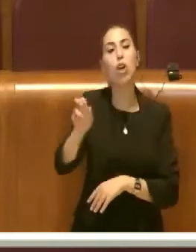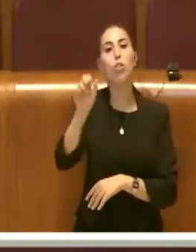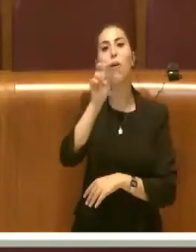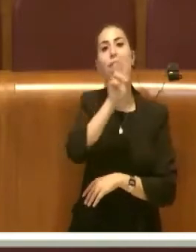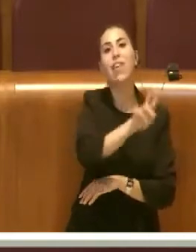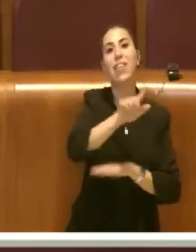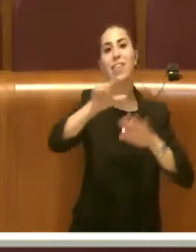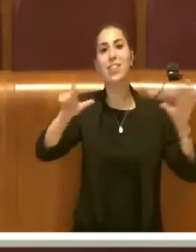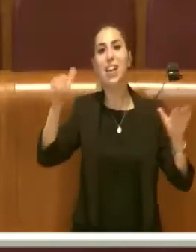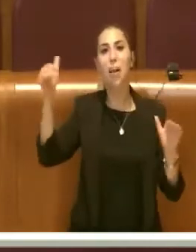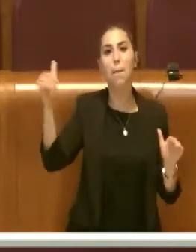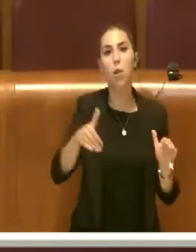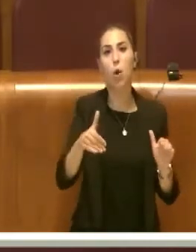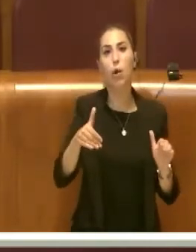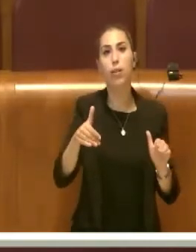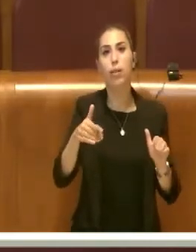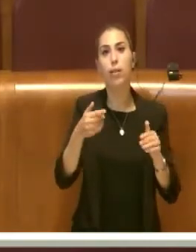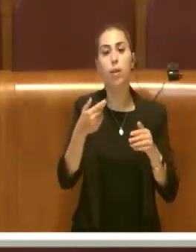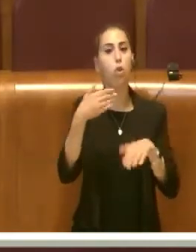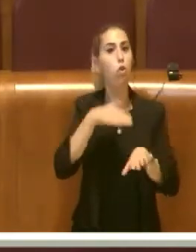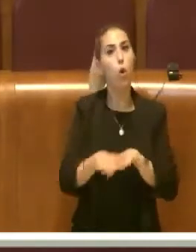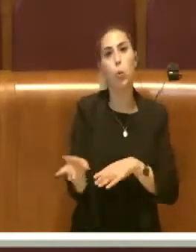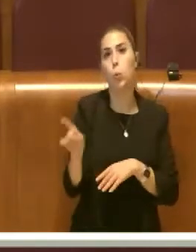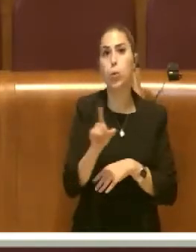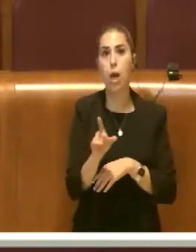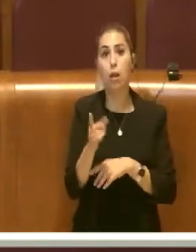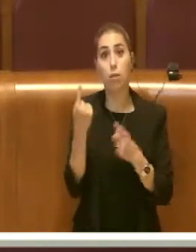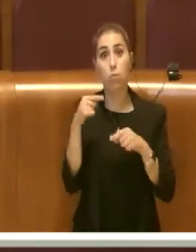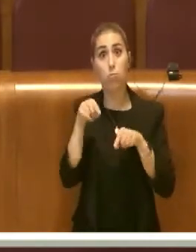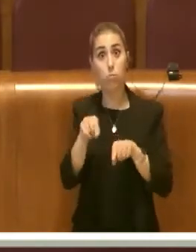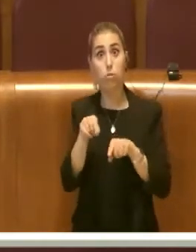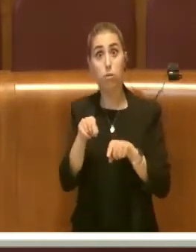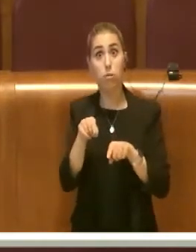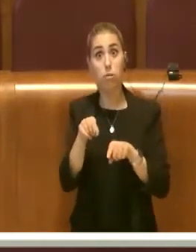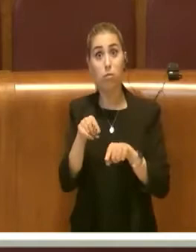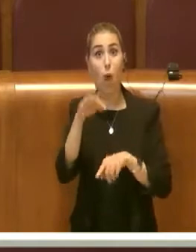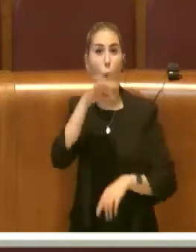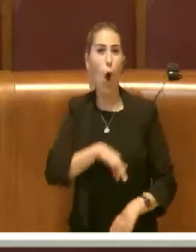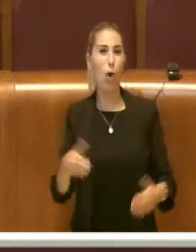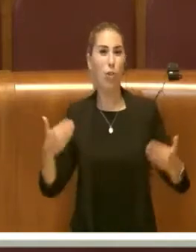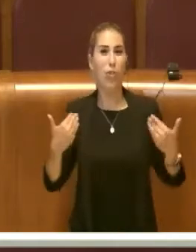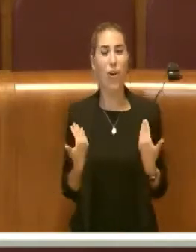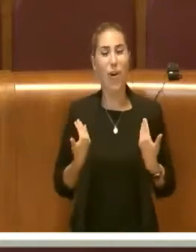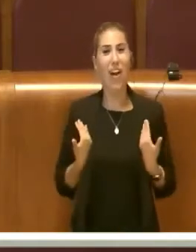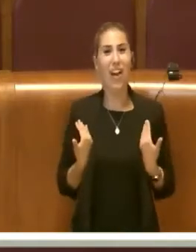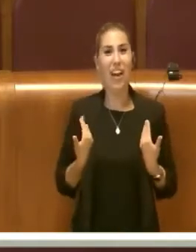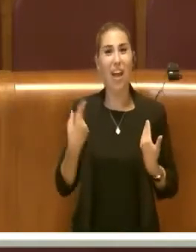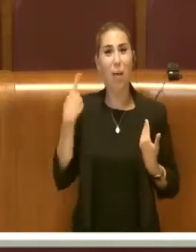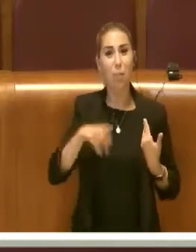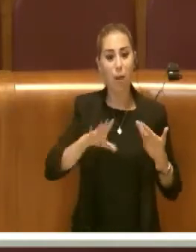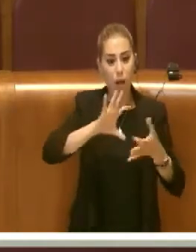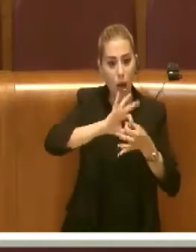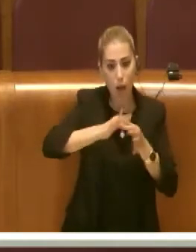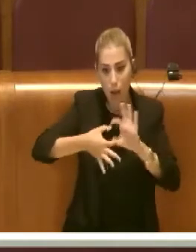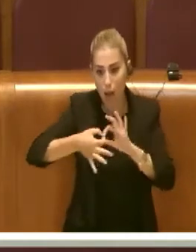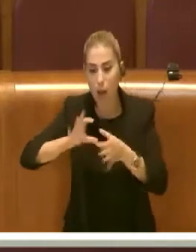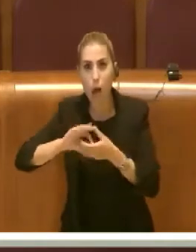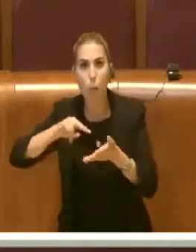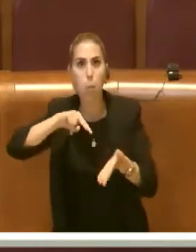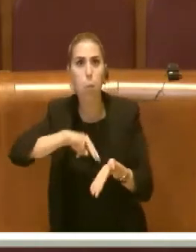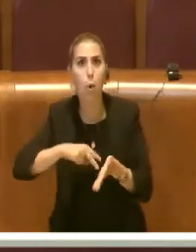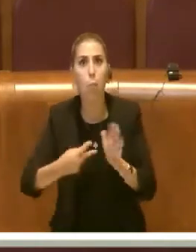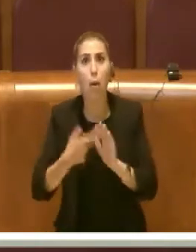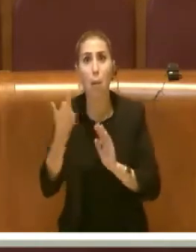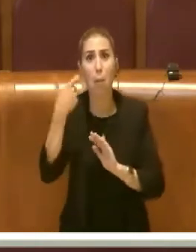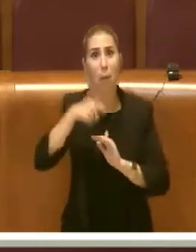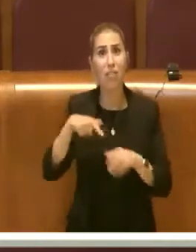di passività. credo che questo ci faccia onore. Questo ha generato ovviamente un problema perché questo